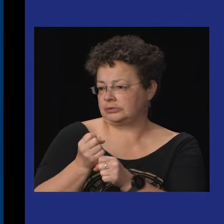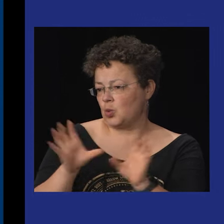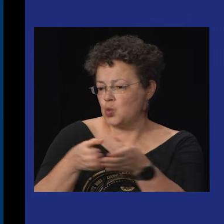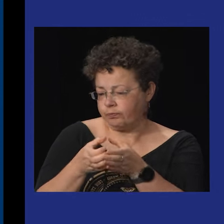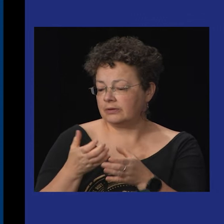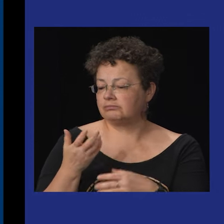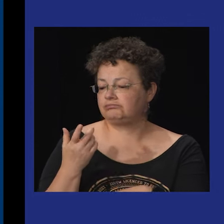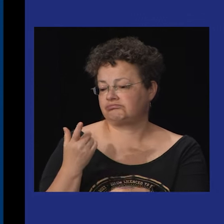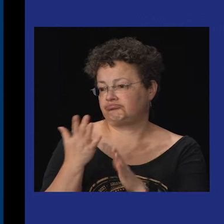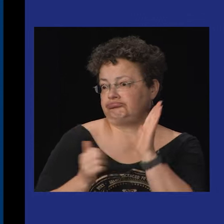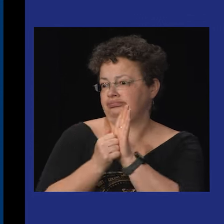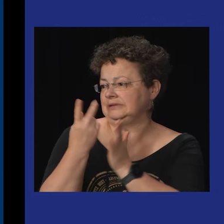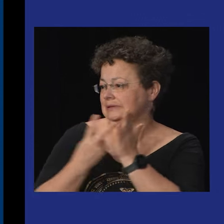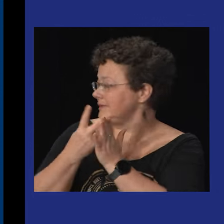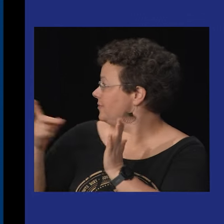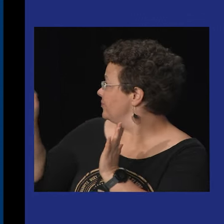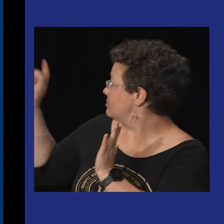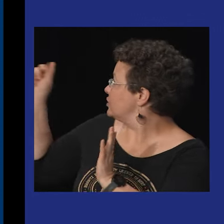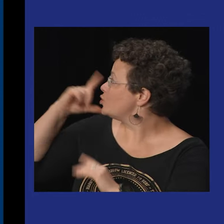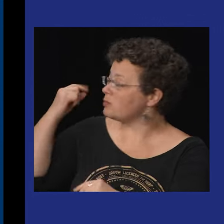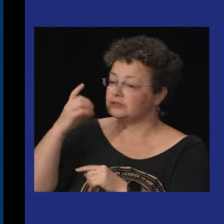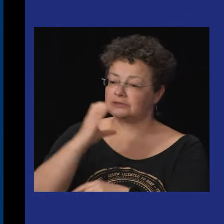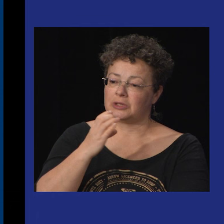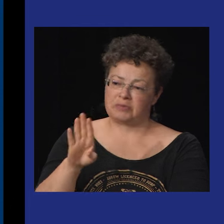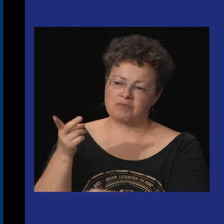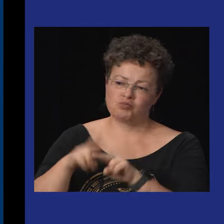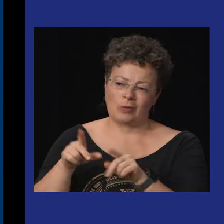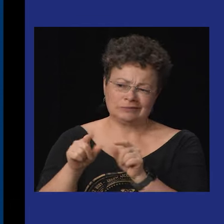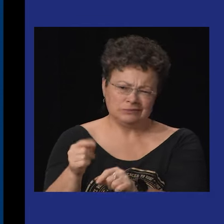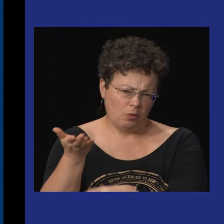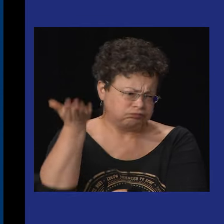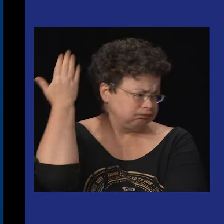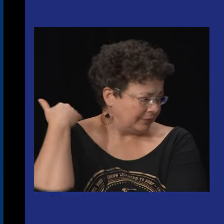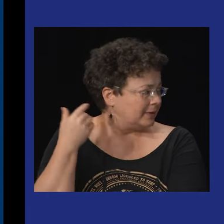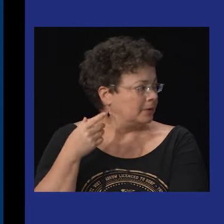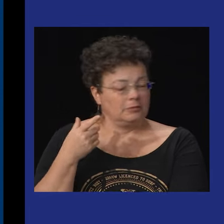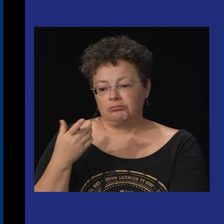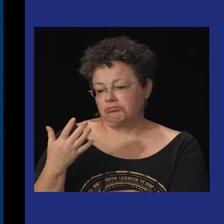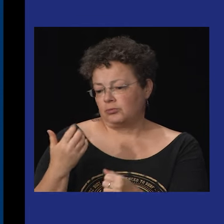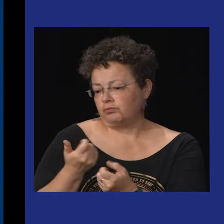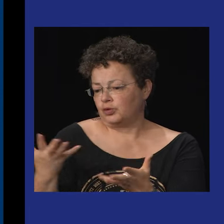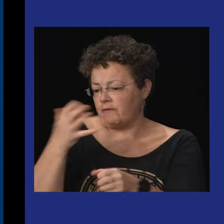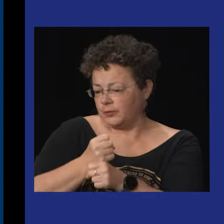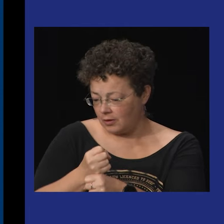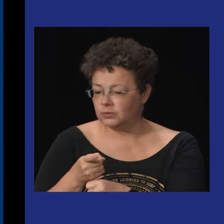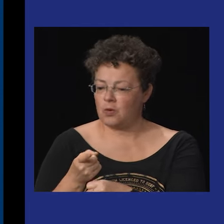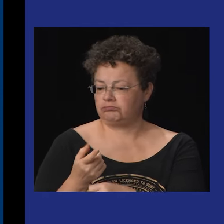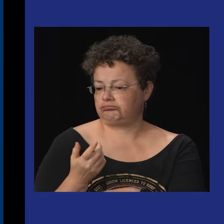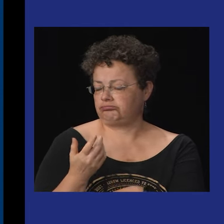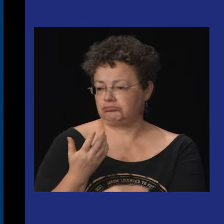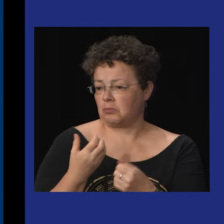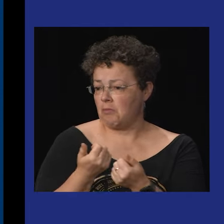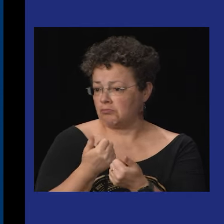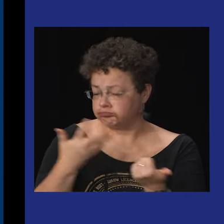alors je ne vais pas approfondir mais effectivement il y a eu la création d'un groupe donc leur dessin c'est celui-là qui vient donc